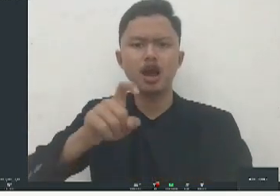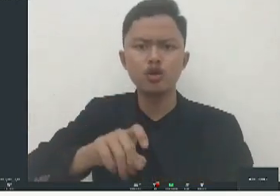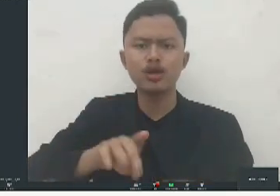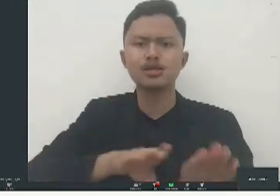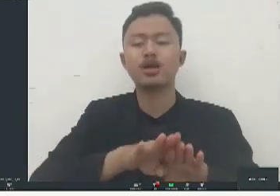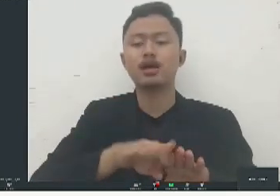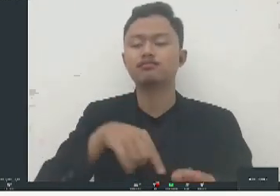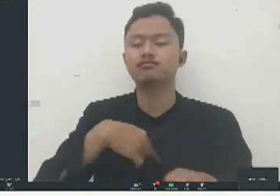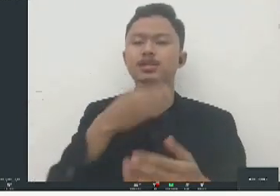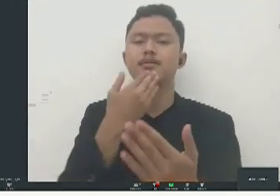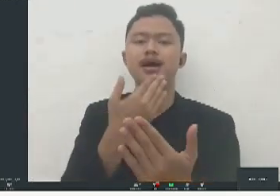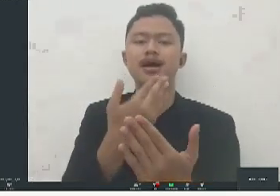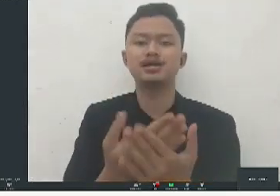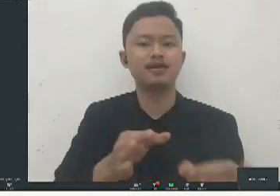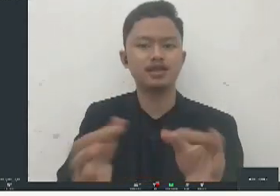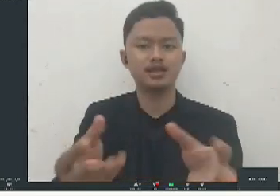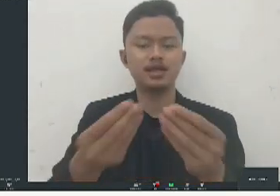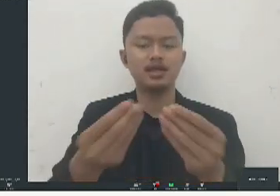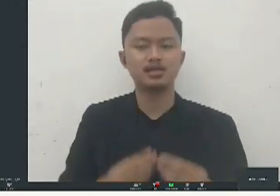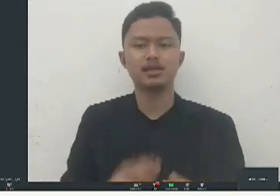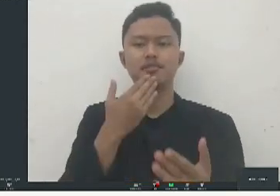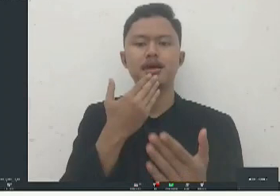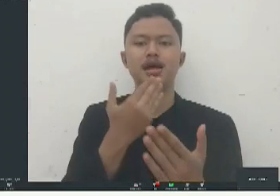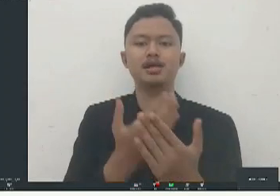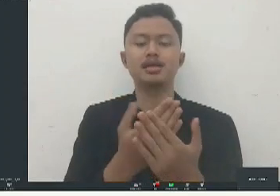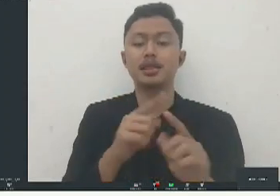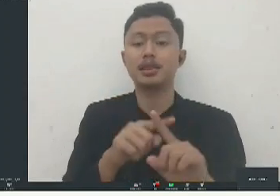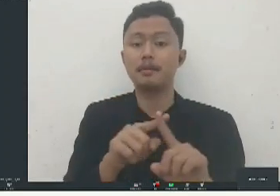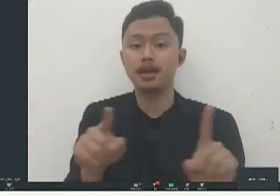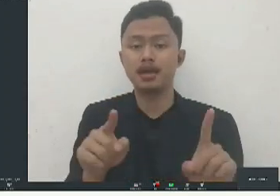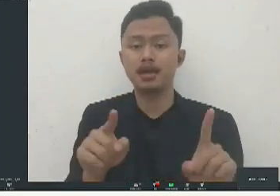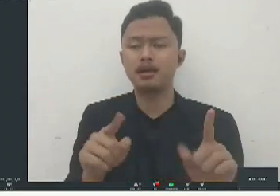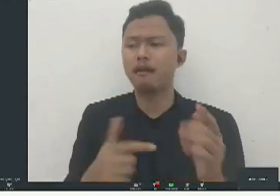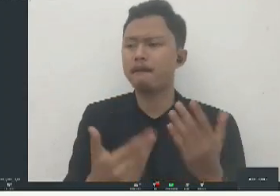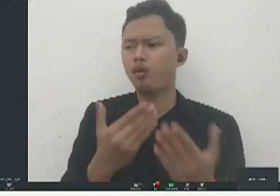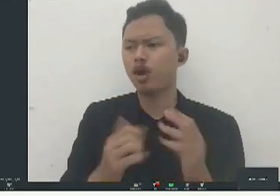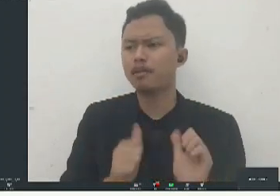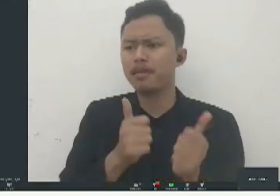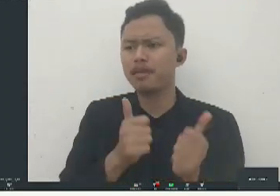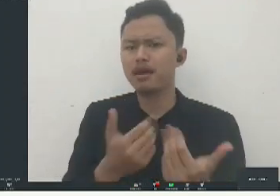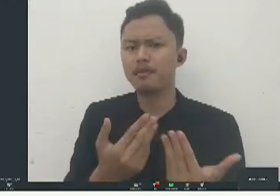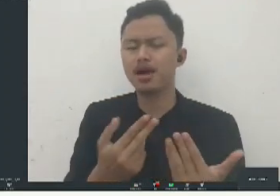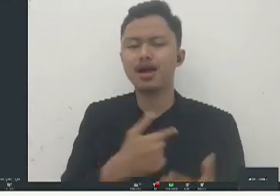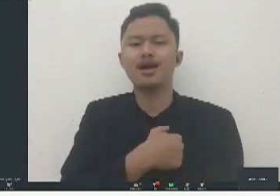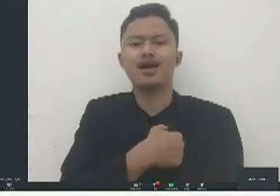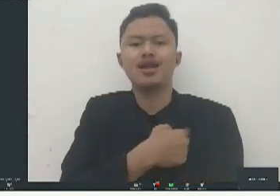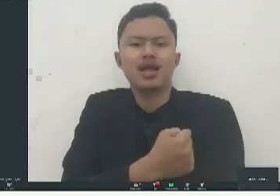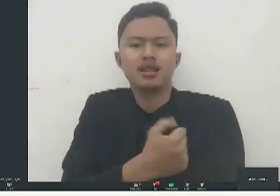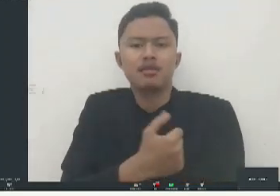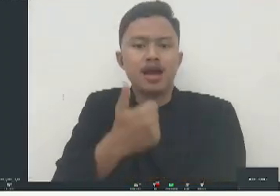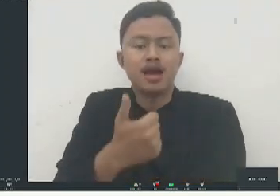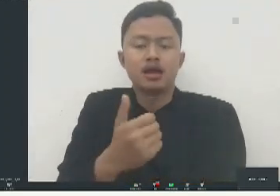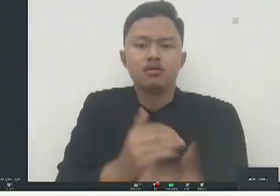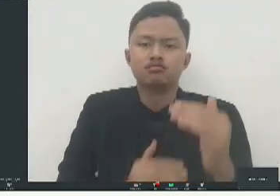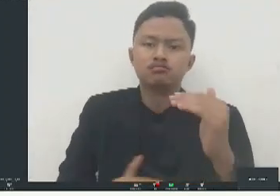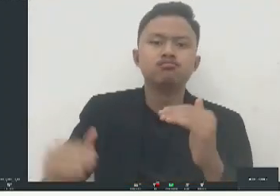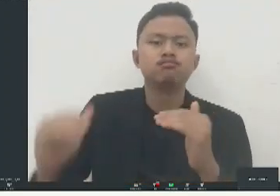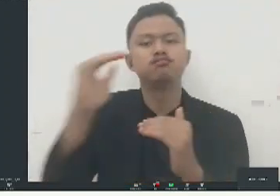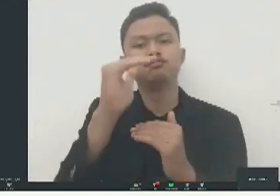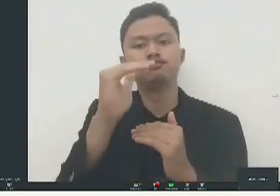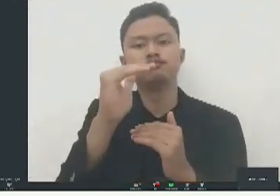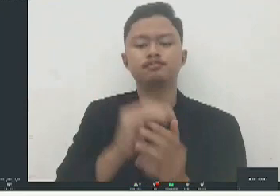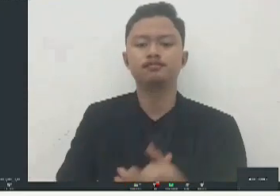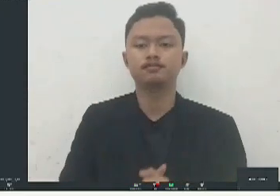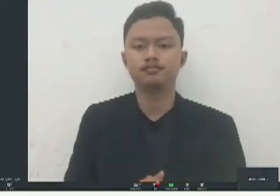akomodasi cuman alangkah baiknya lagi jika niat baiknya itu kita improve lagi biar lebih baik lagi buat teman-teman